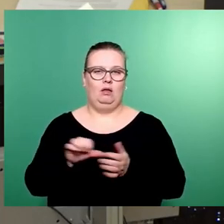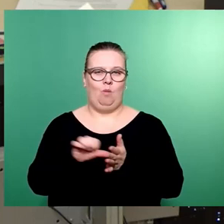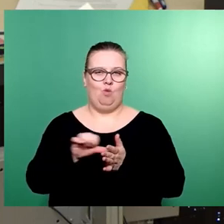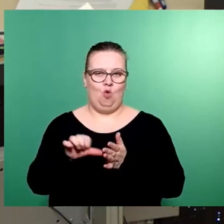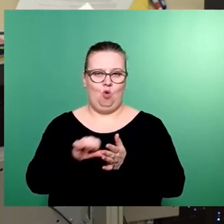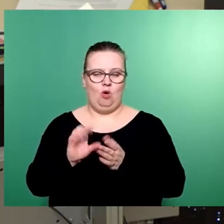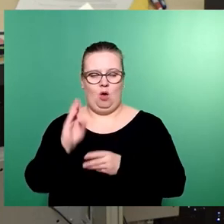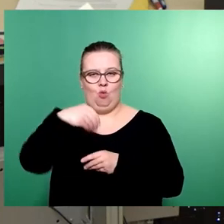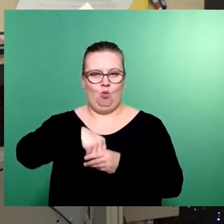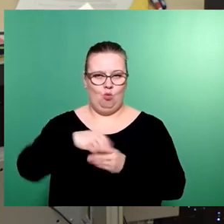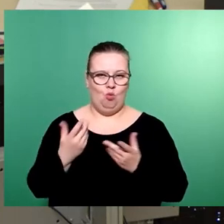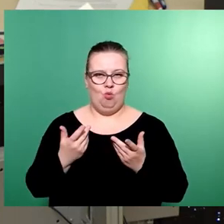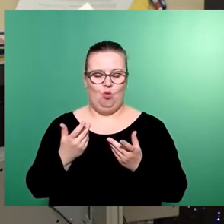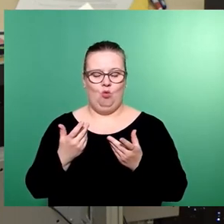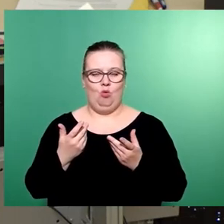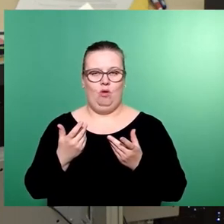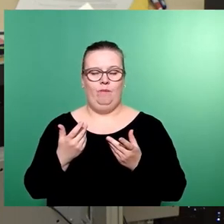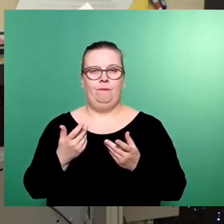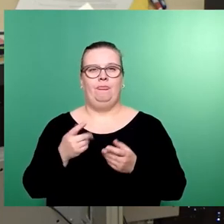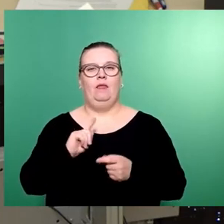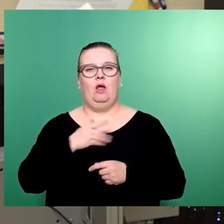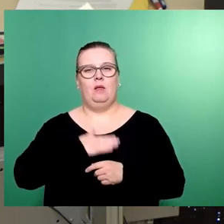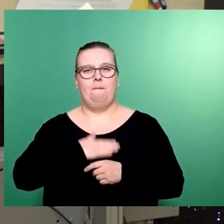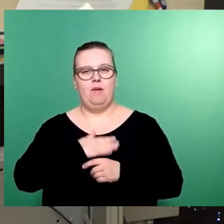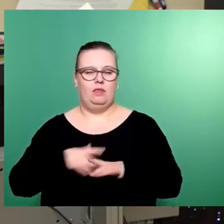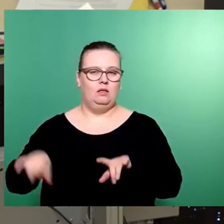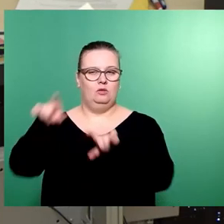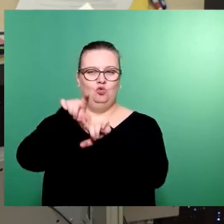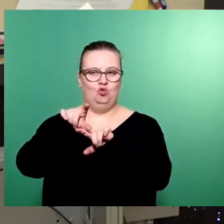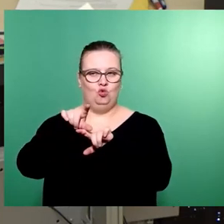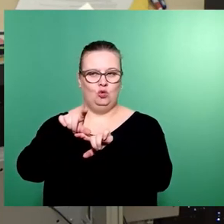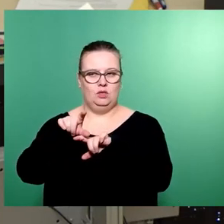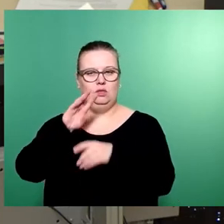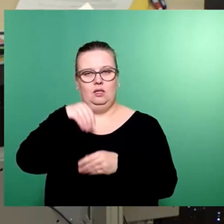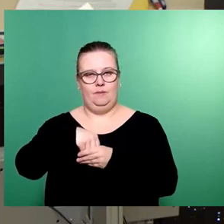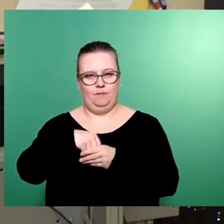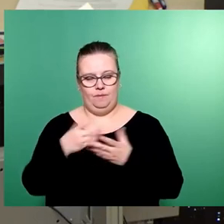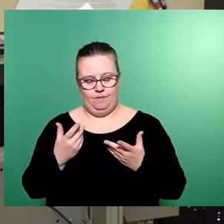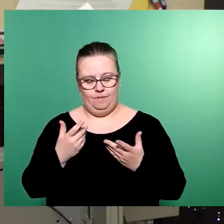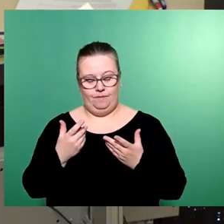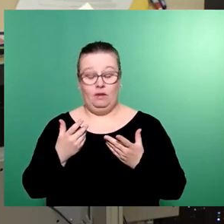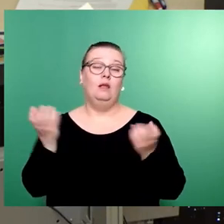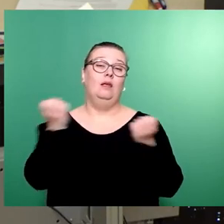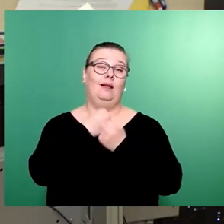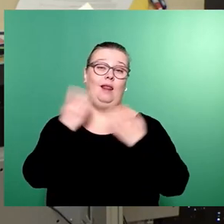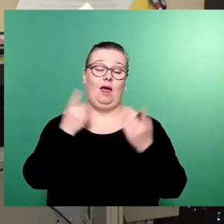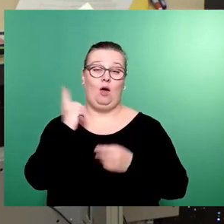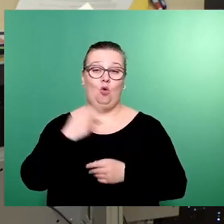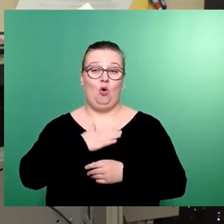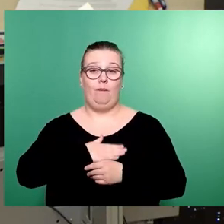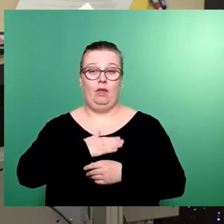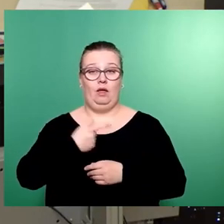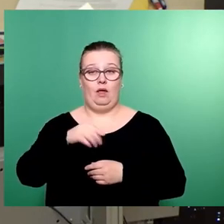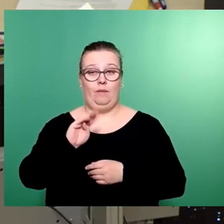Zahlen reingenommen. Wir haben einen Bäderzuschuss mit drin. Natürlich muss die Bäder GmbH